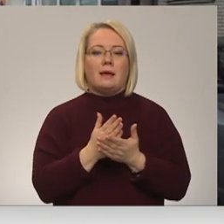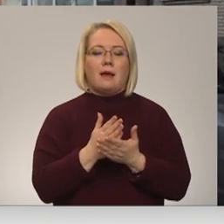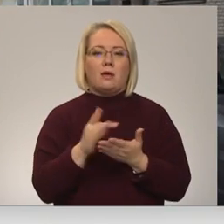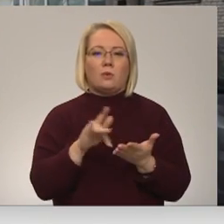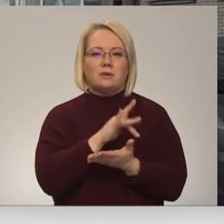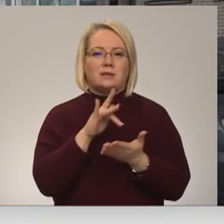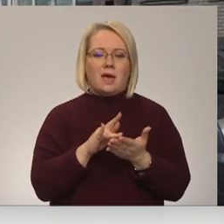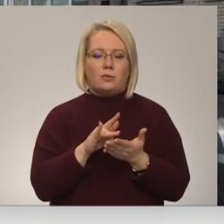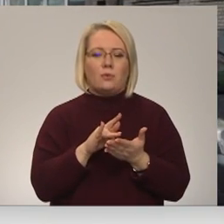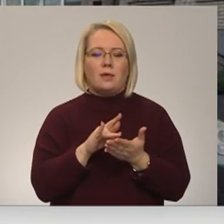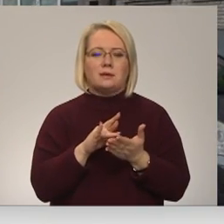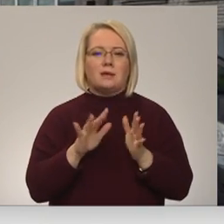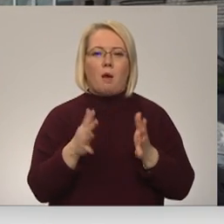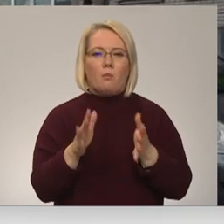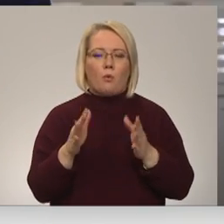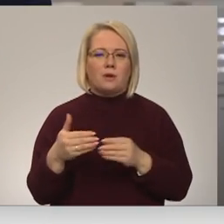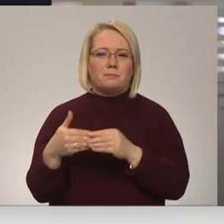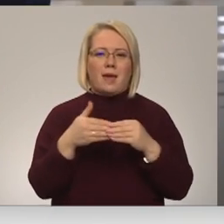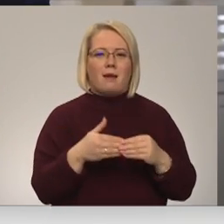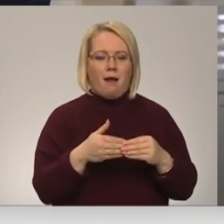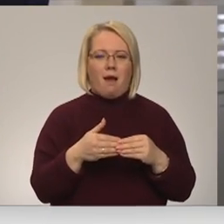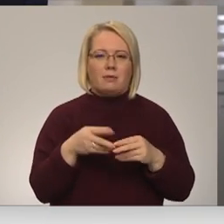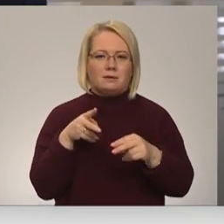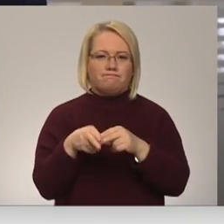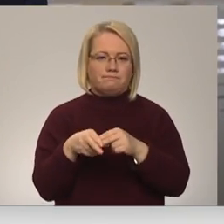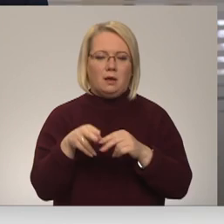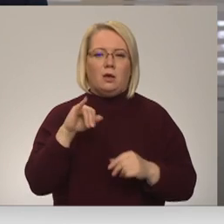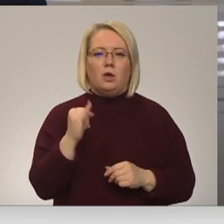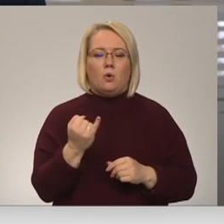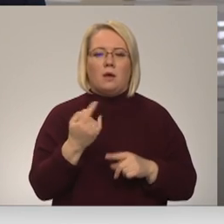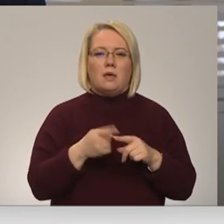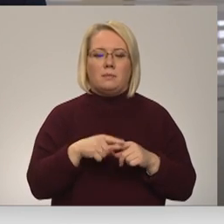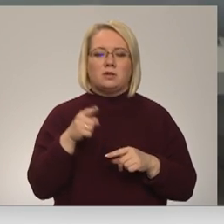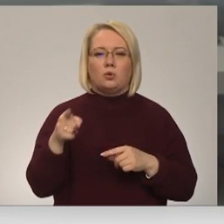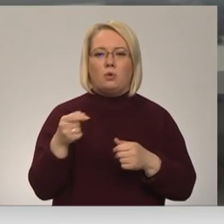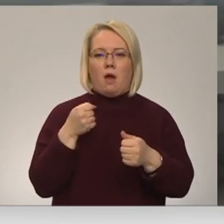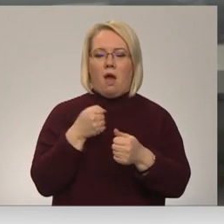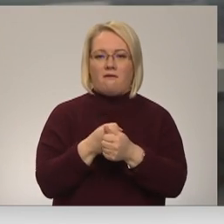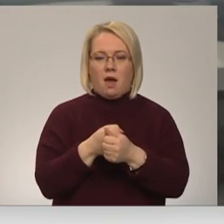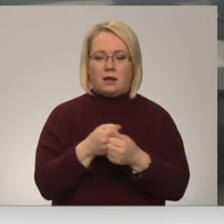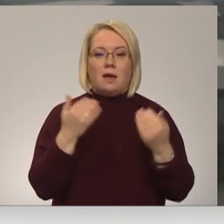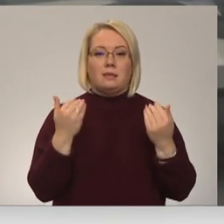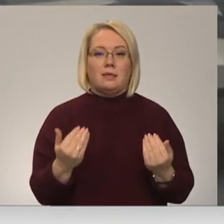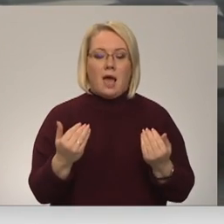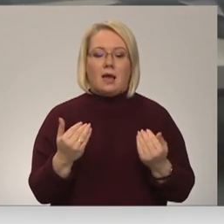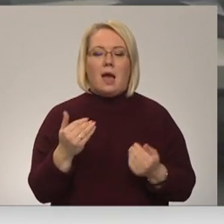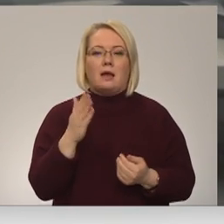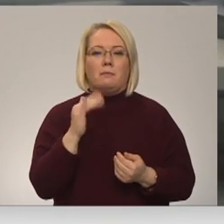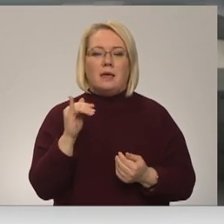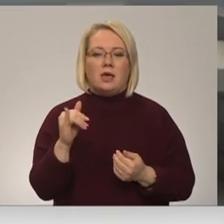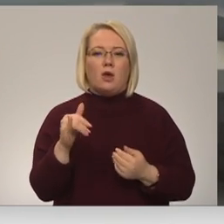centrālās siltumt apgādes sistēmas tikai tāpēc vien, ka tur ir avērī. Pat labāna biomasas